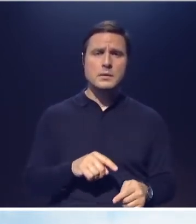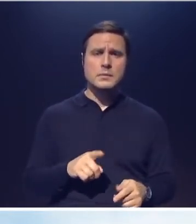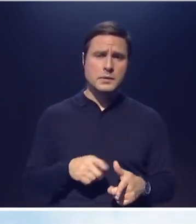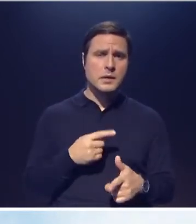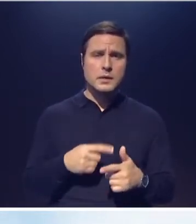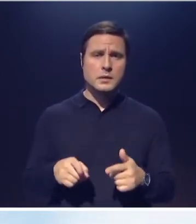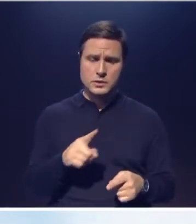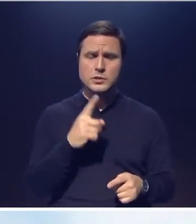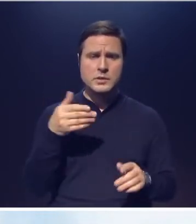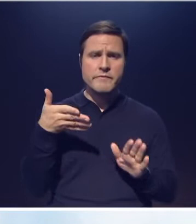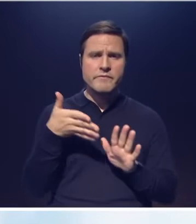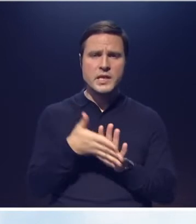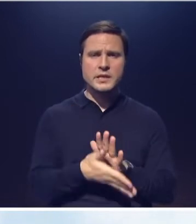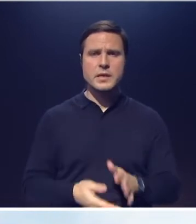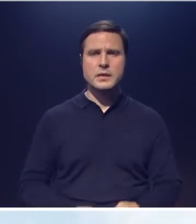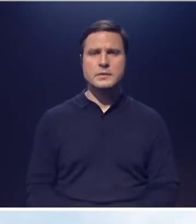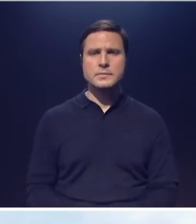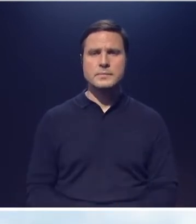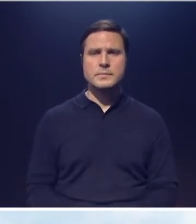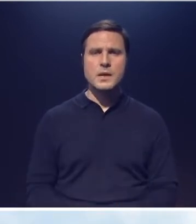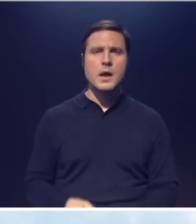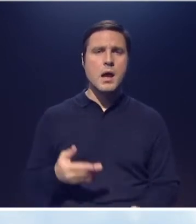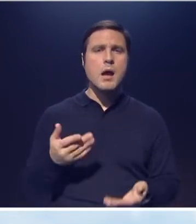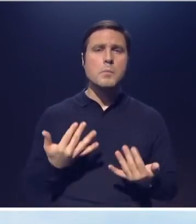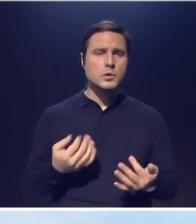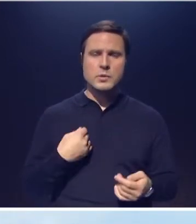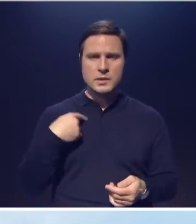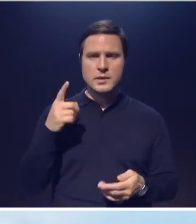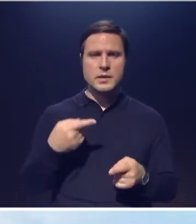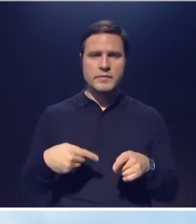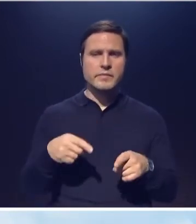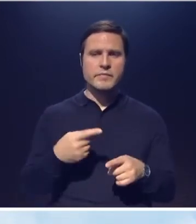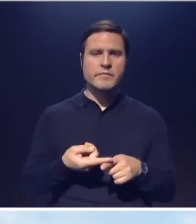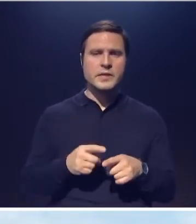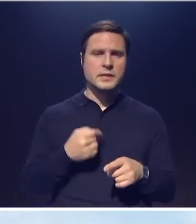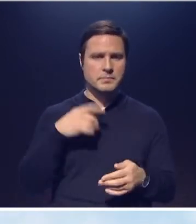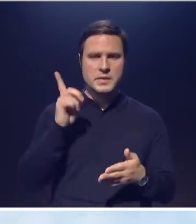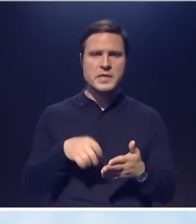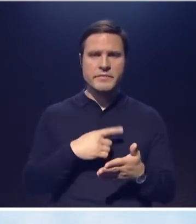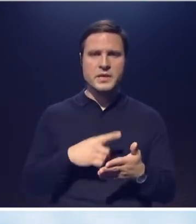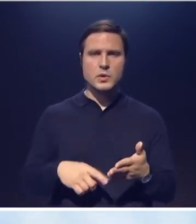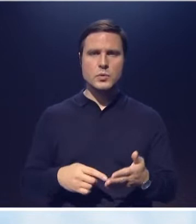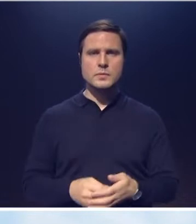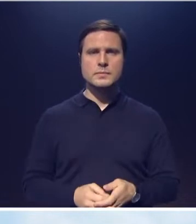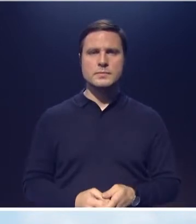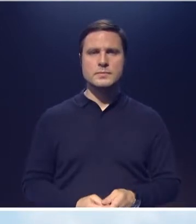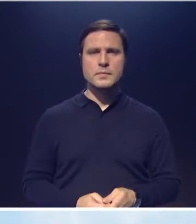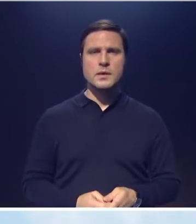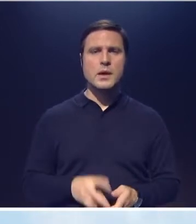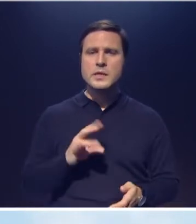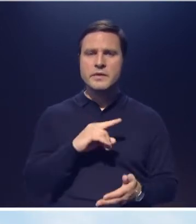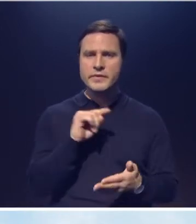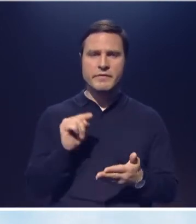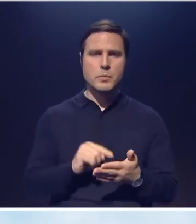все влияет. Ну, поскольку я в это не верю, я... Причем это даже, скажем так, это не